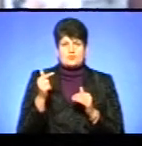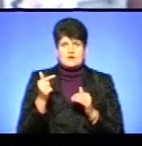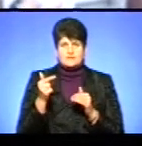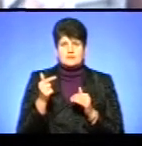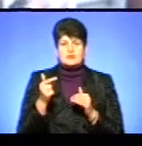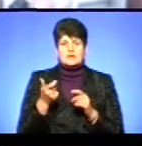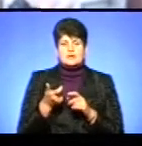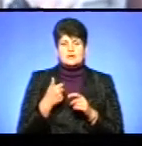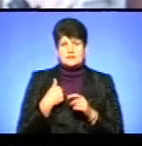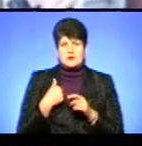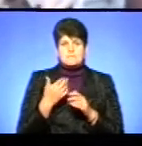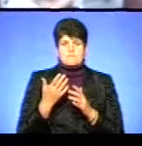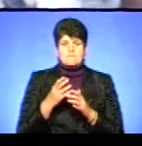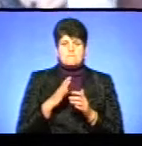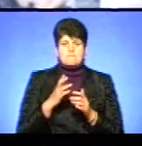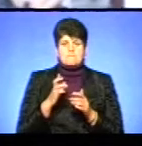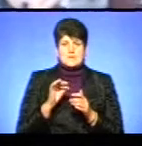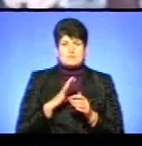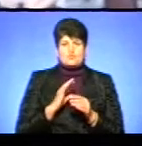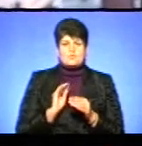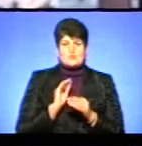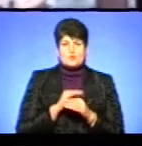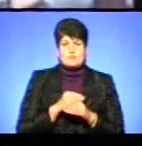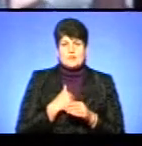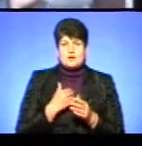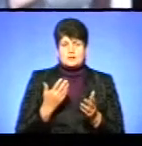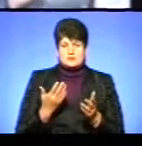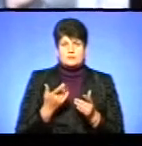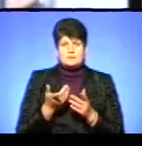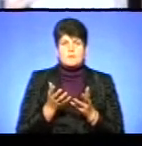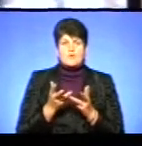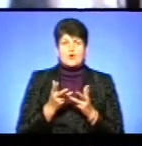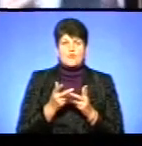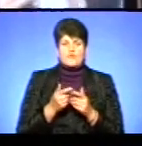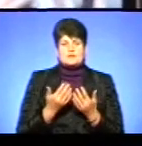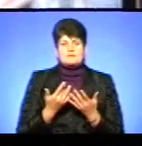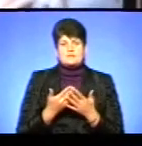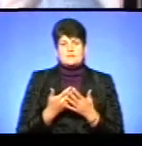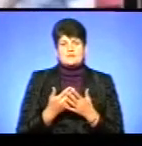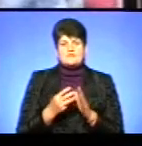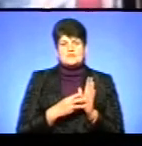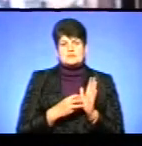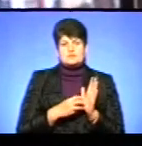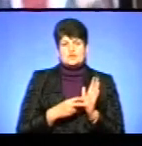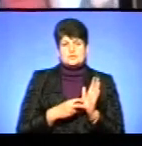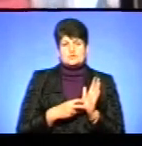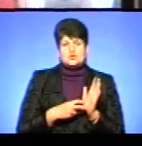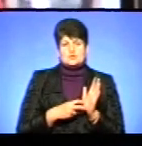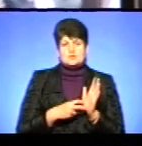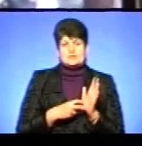І більше нам, скільки було б доплати. Ну, і так порахувати, туди, коли 800-700